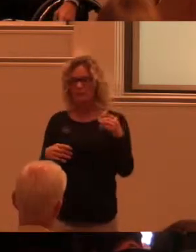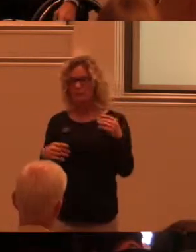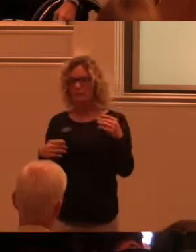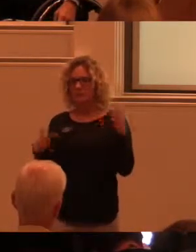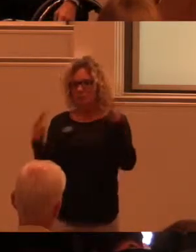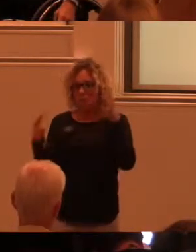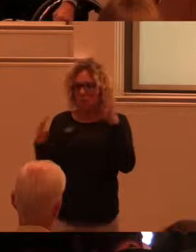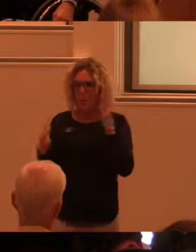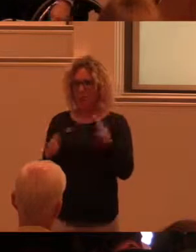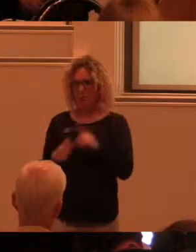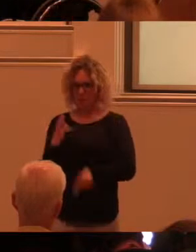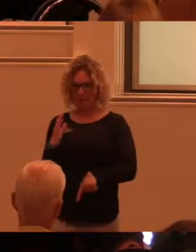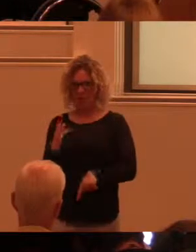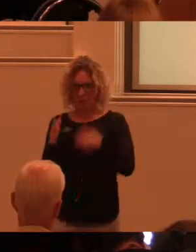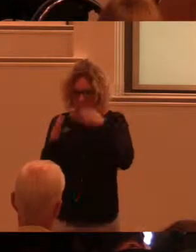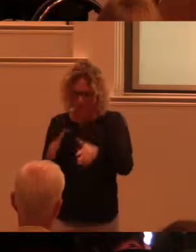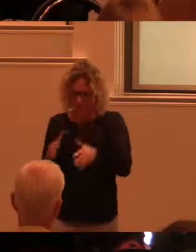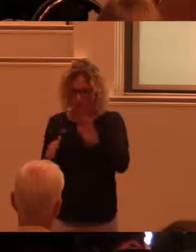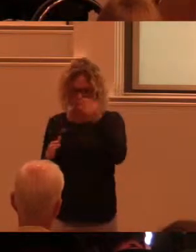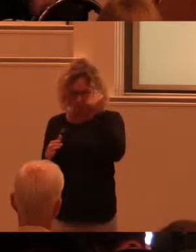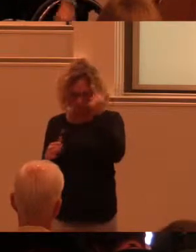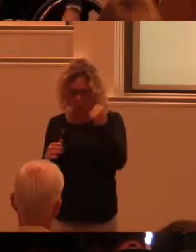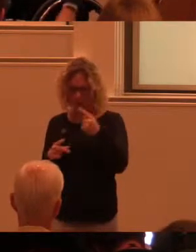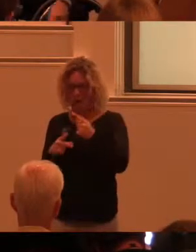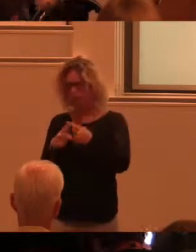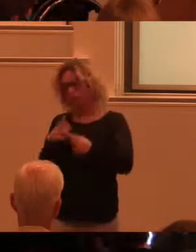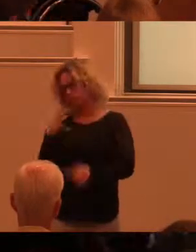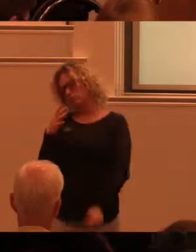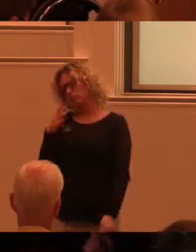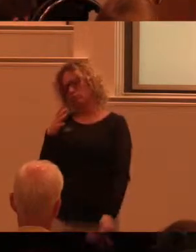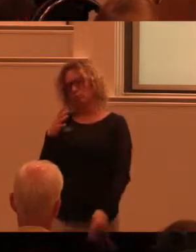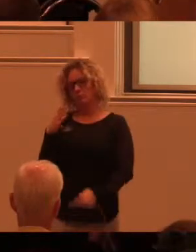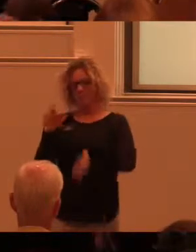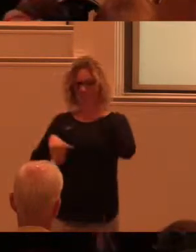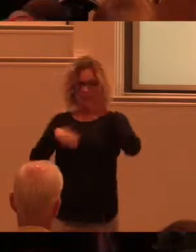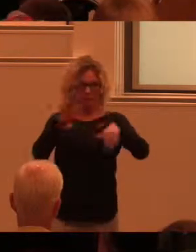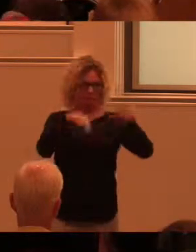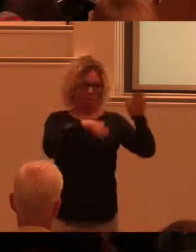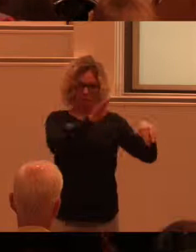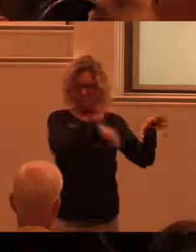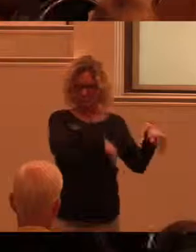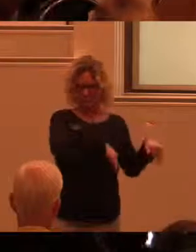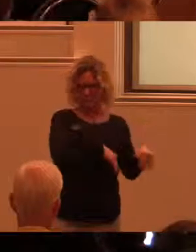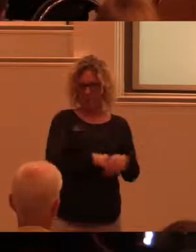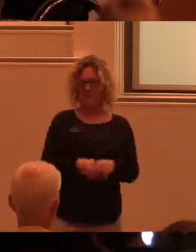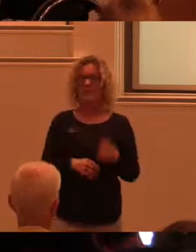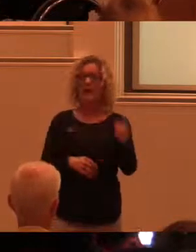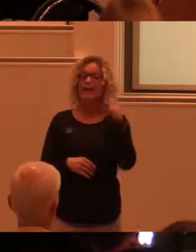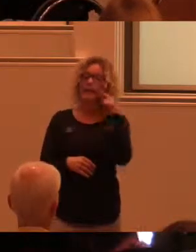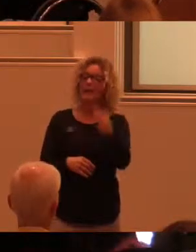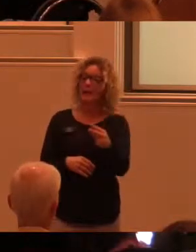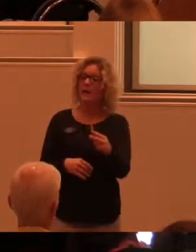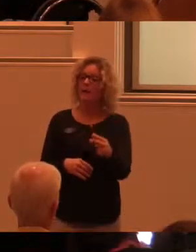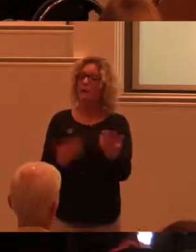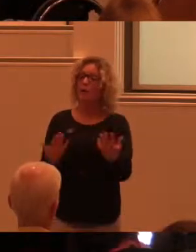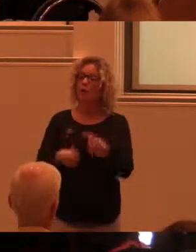Konstruktionsförmåga. Massor, det graderar en jättelång lista. Men en annan aspekt är ju också att förmågor, det